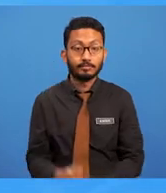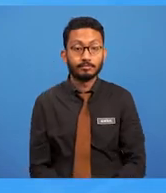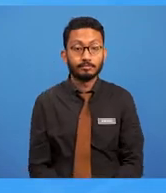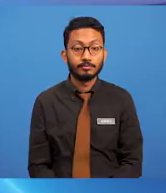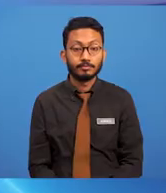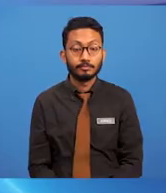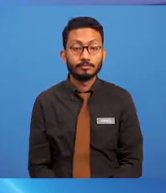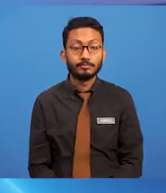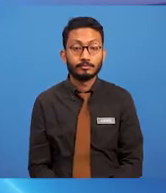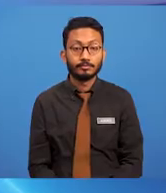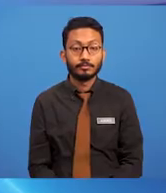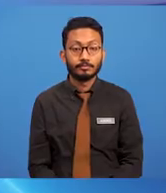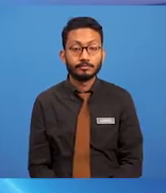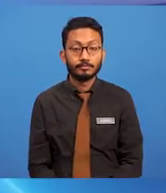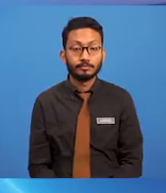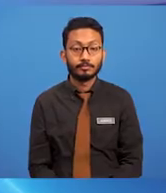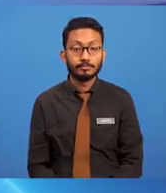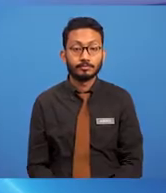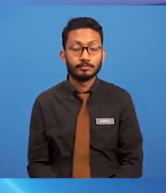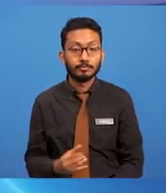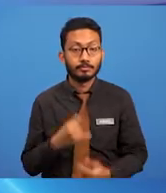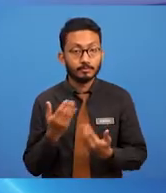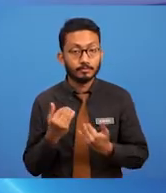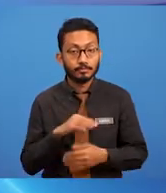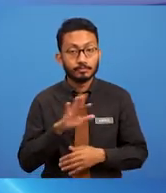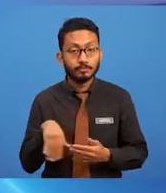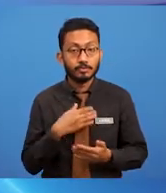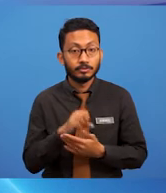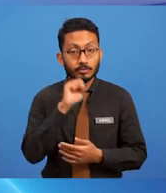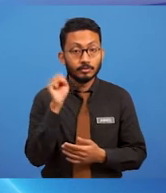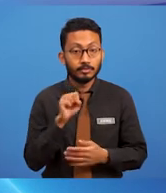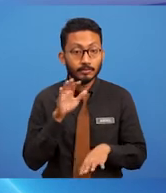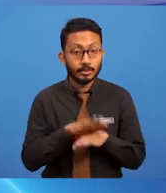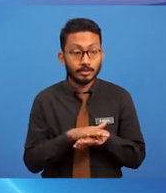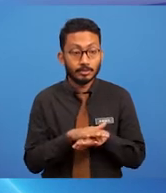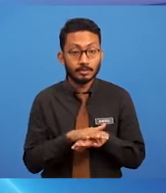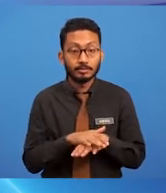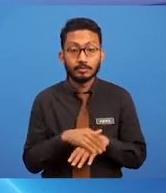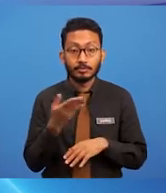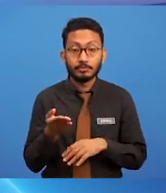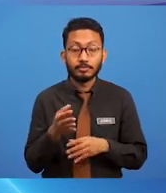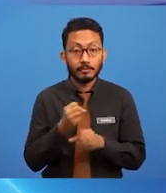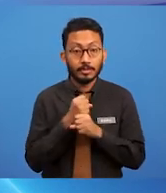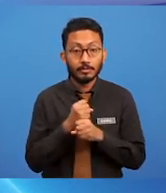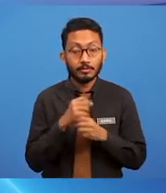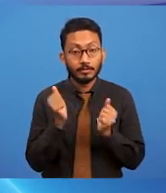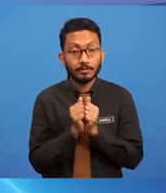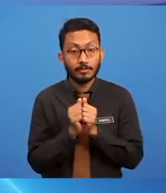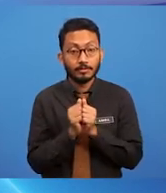Saya harap semua soalan di atas anda dapat jawab dengan betul.